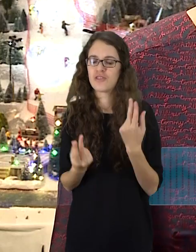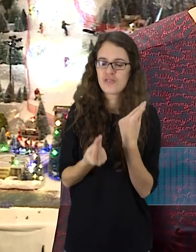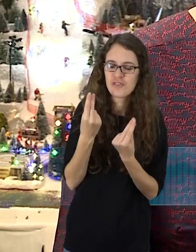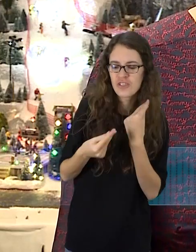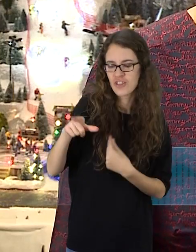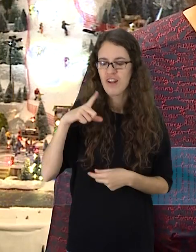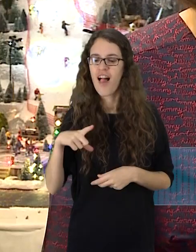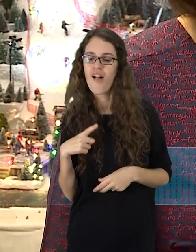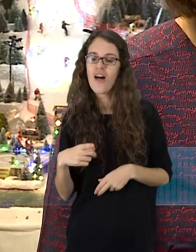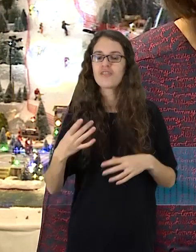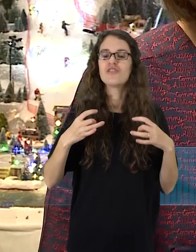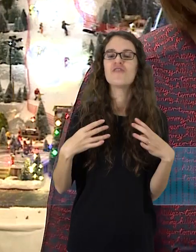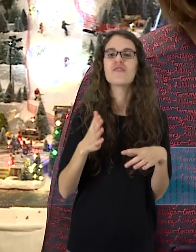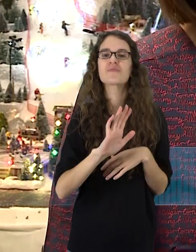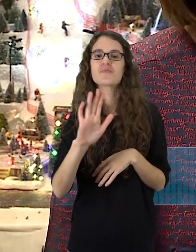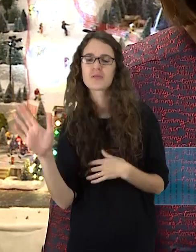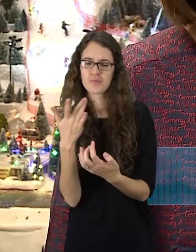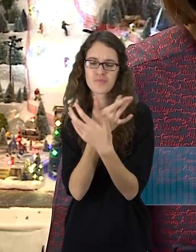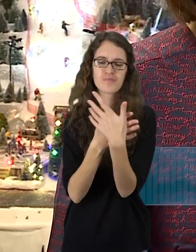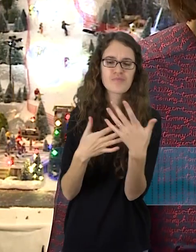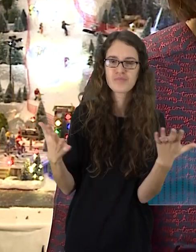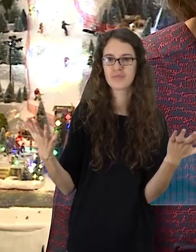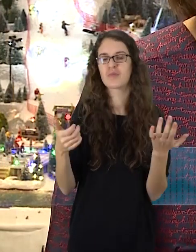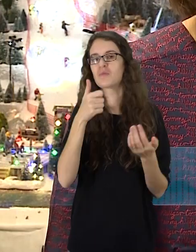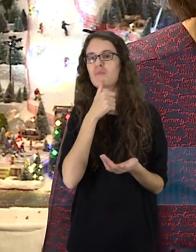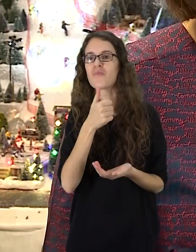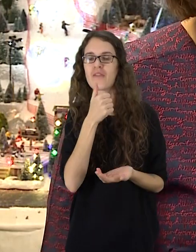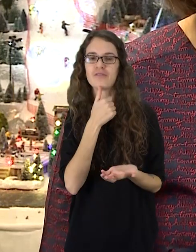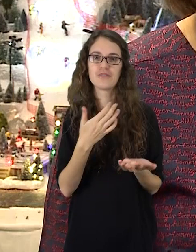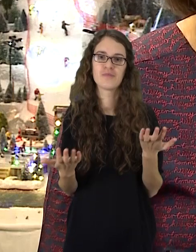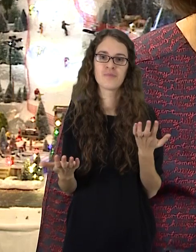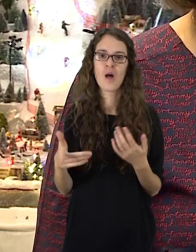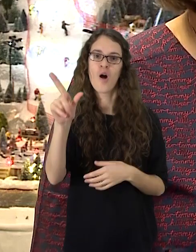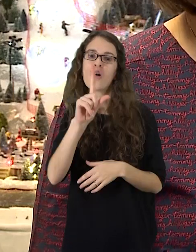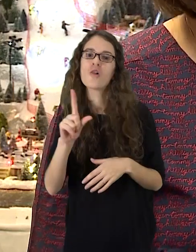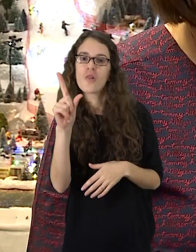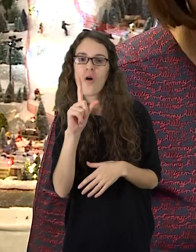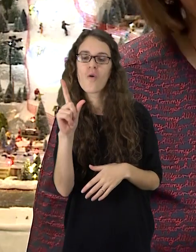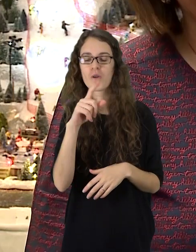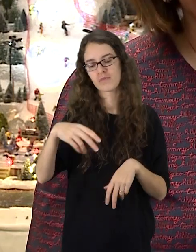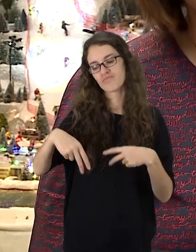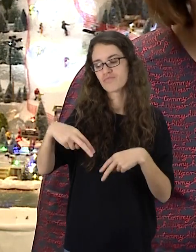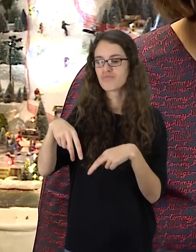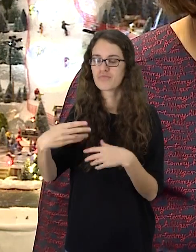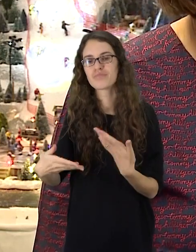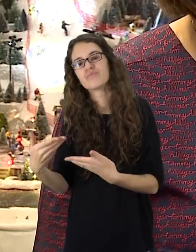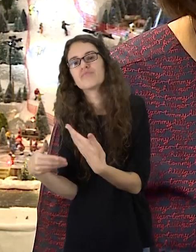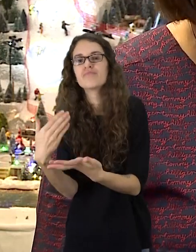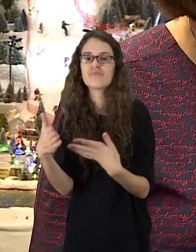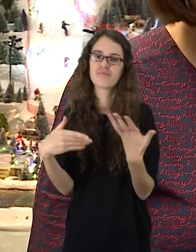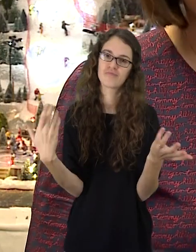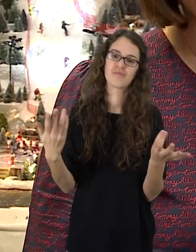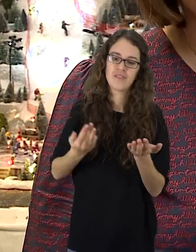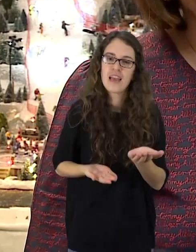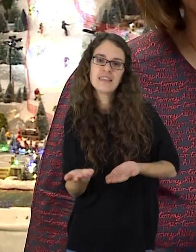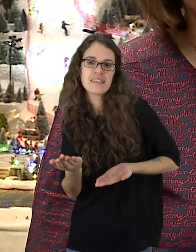ir pramogas visokios, kokios gali būti žiema. Tai yra, sakykime, ir buvimas laukia, ir slidinėjimas, ir žaidimas su